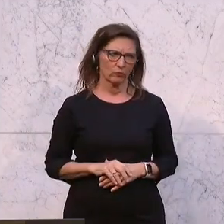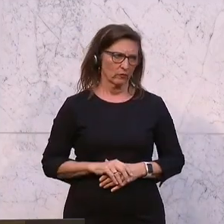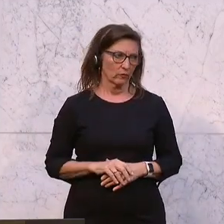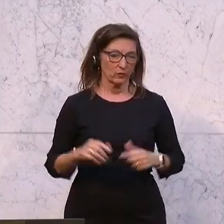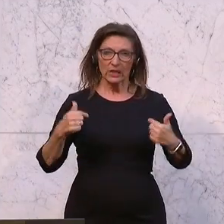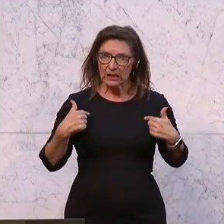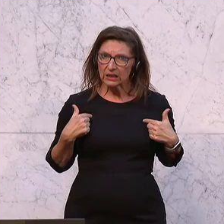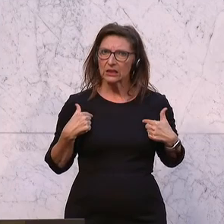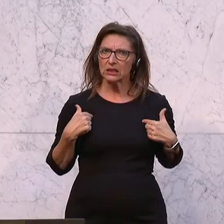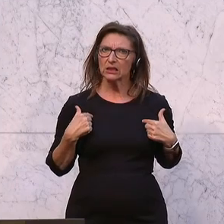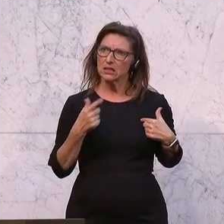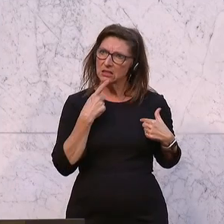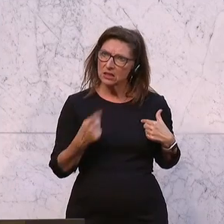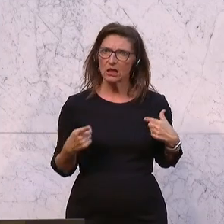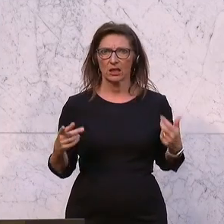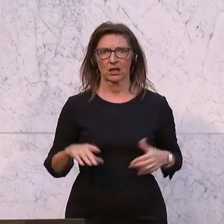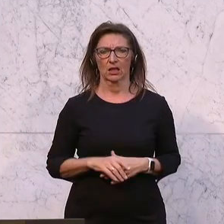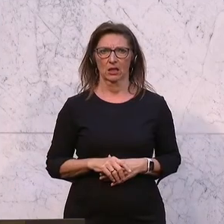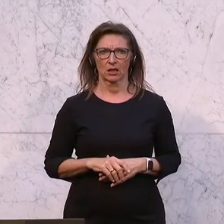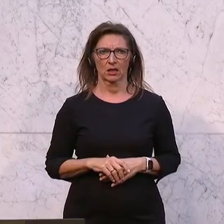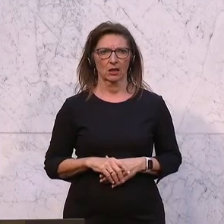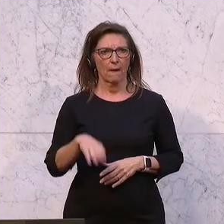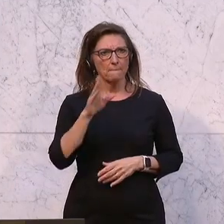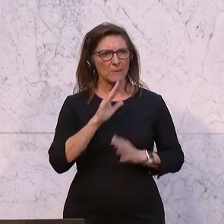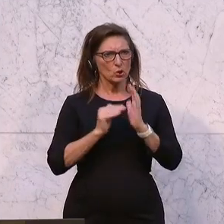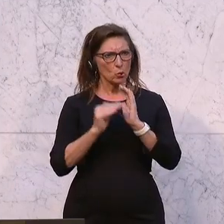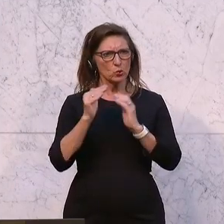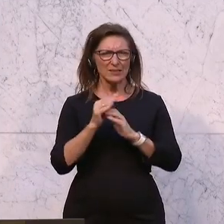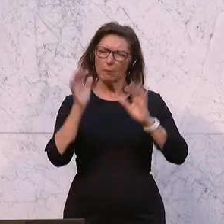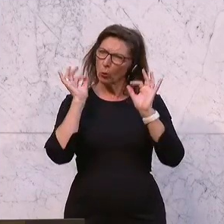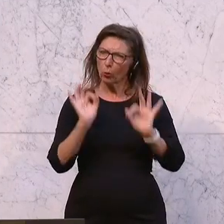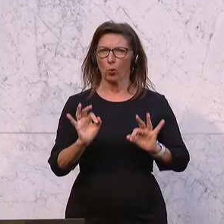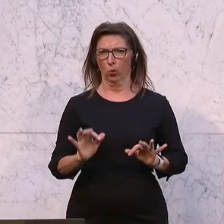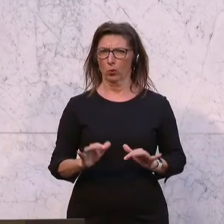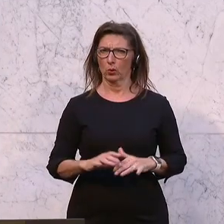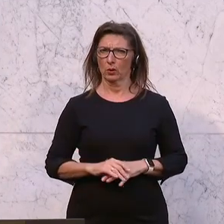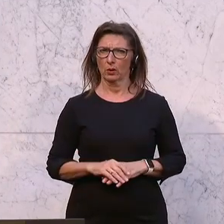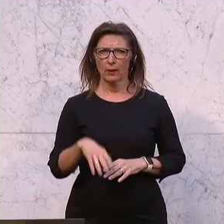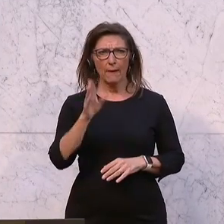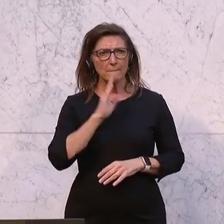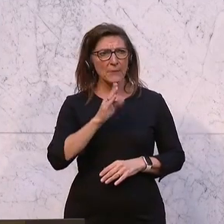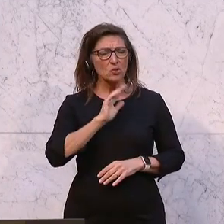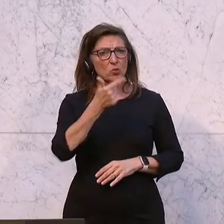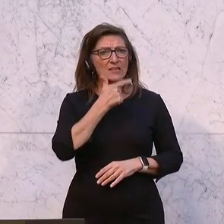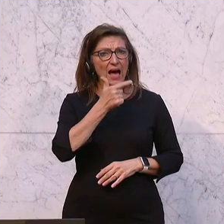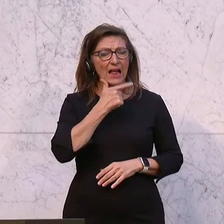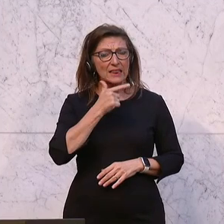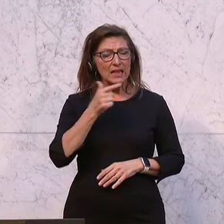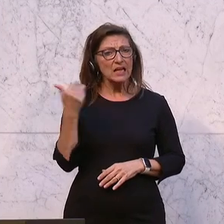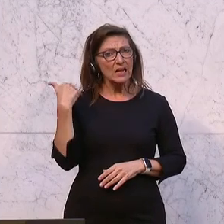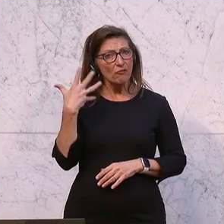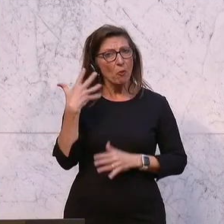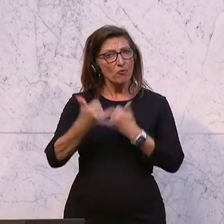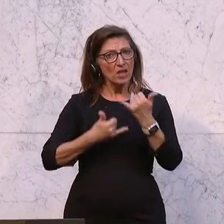Ich bekenne mich dazu, dass wir ein gutes Pensionssystem haben. Das Pensionsantrittsalter ist in den letzten fünf